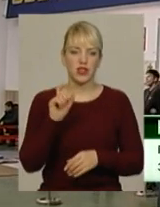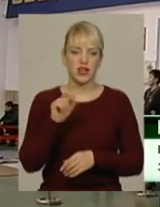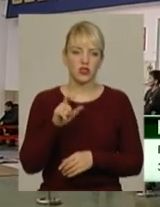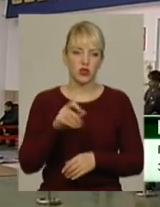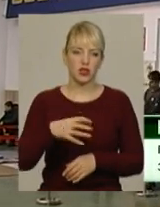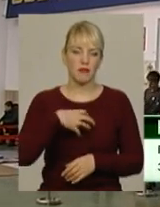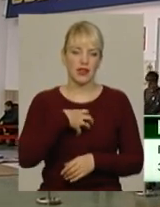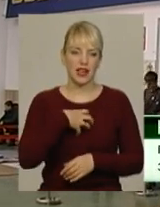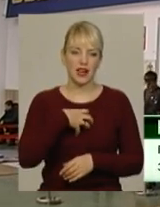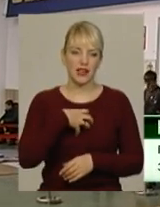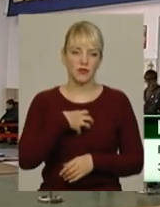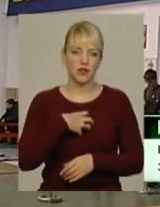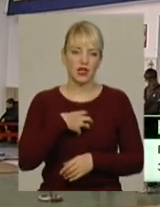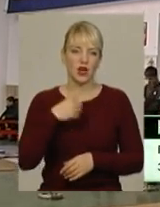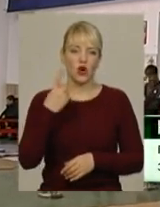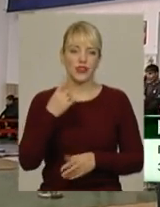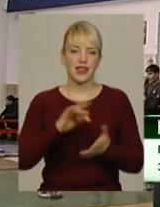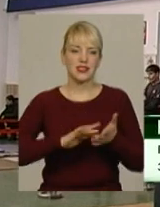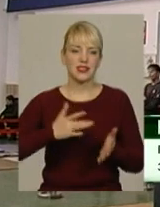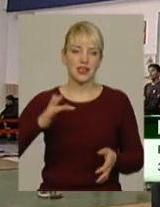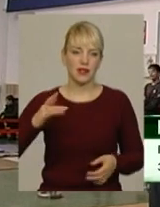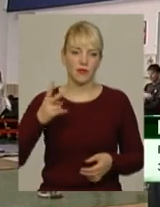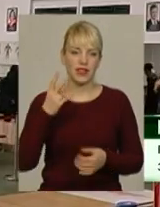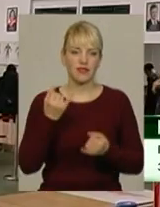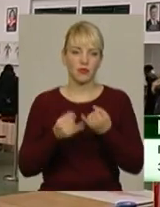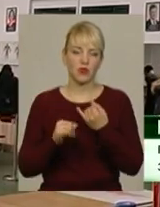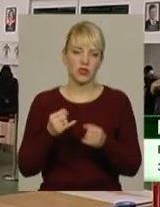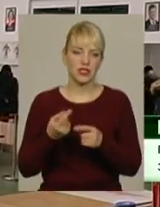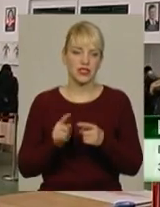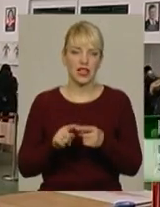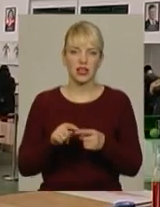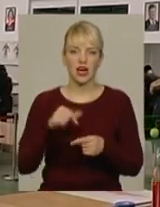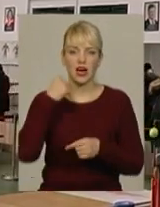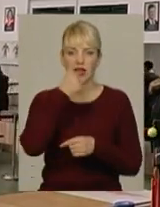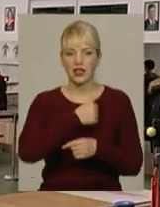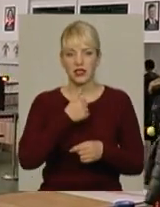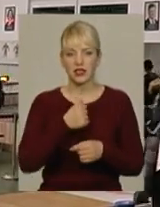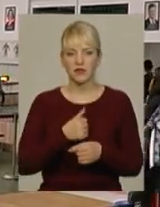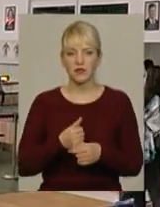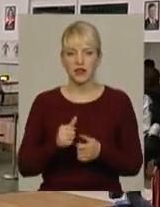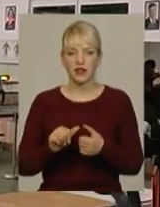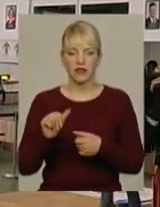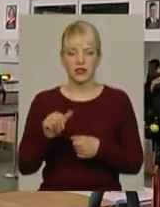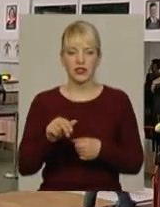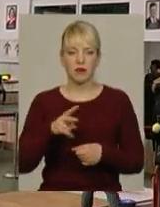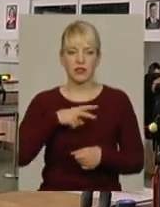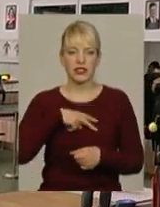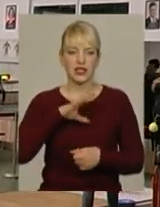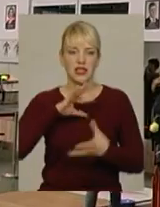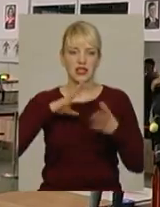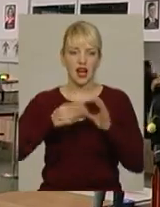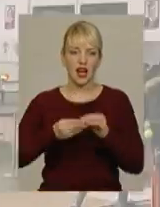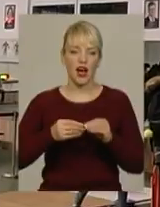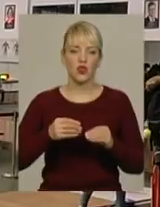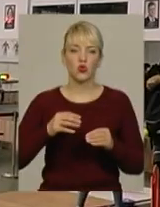медаль, одна срібна і дві бронзові. Цей рік виділені призи на загальну суму